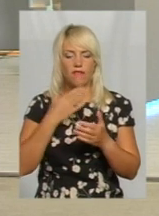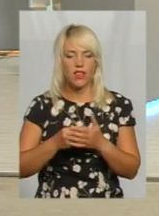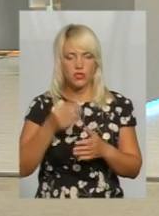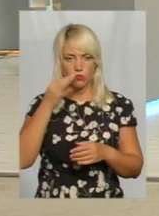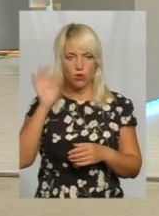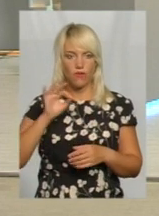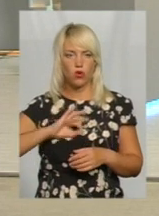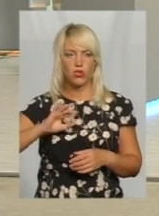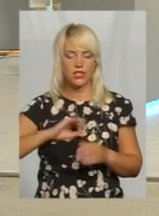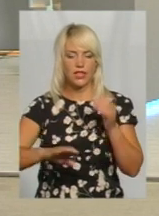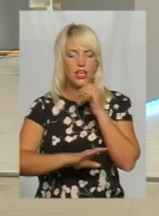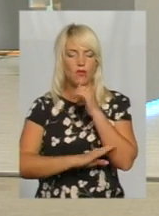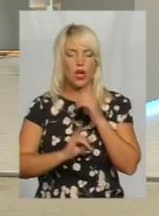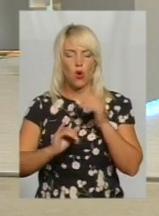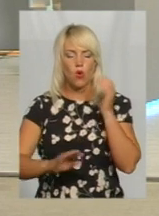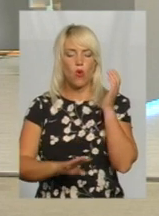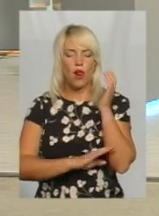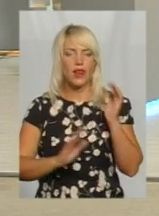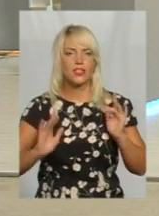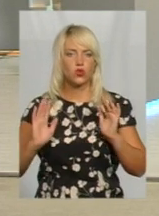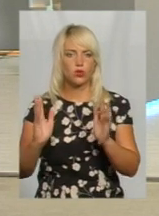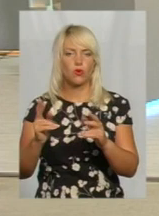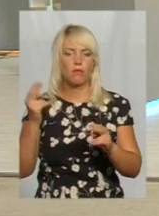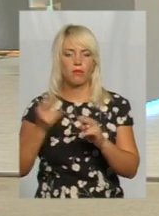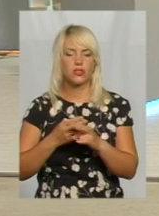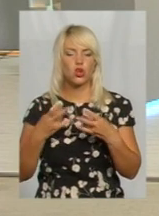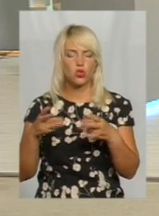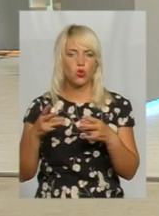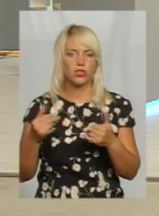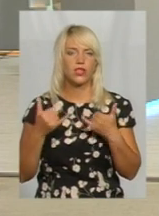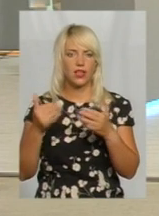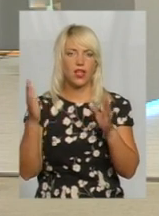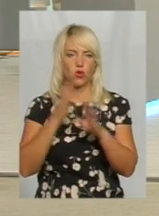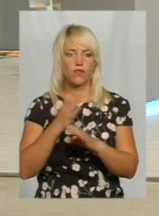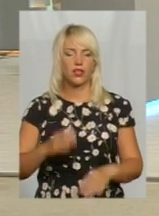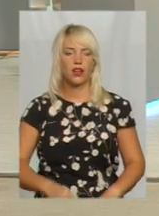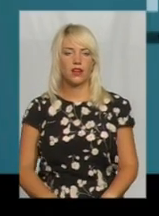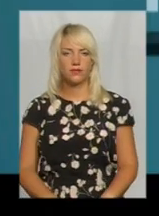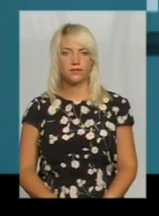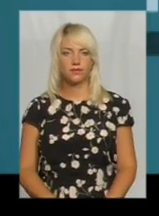використання деревини у лісосмугах без шкоди для довкілля. Давайте послухаємо.